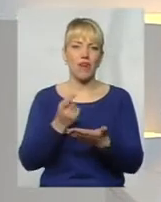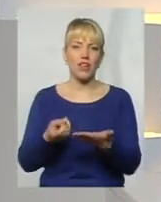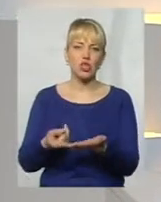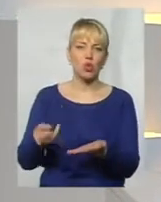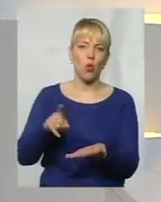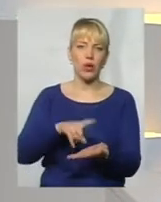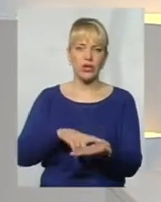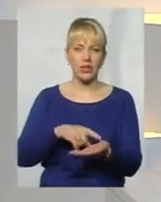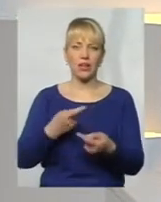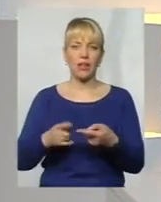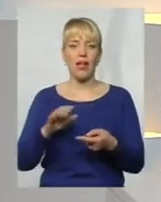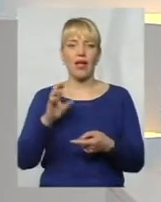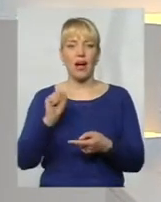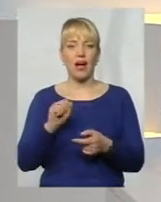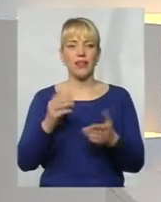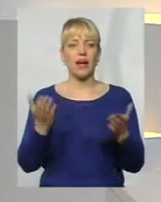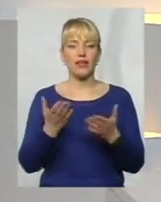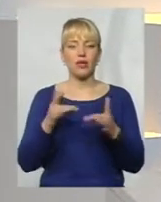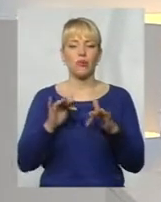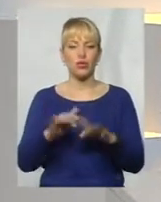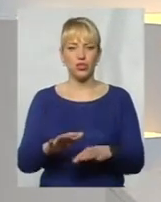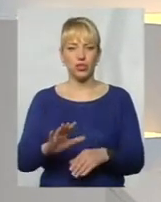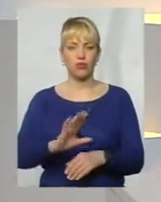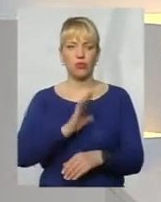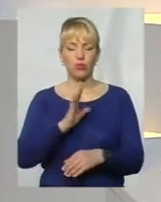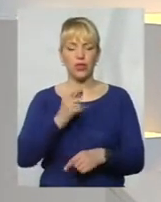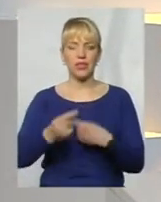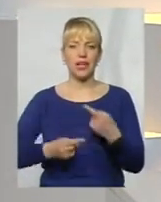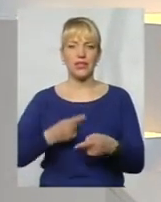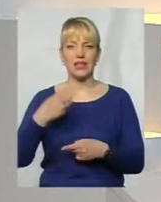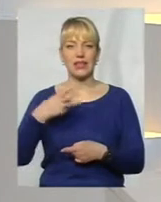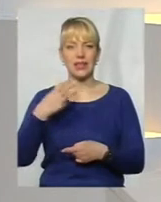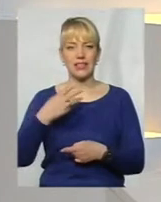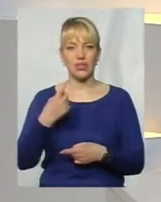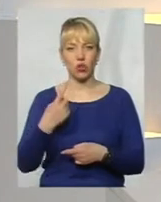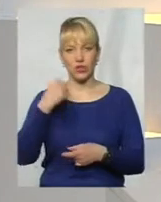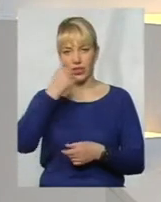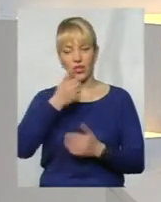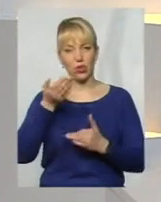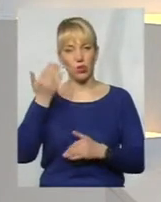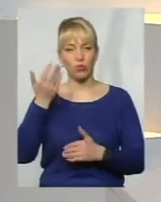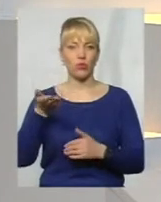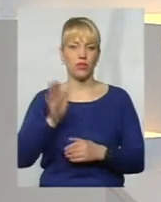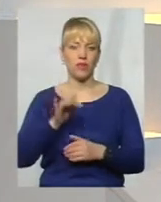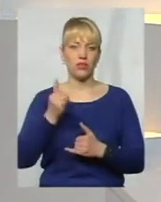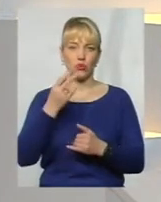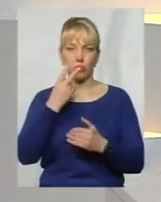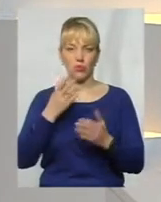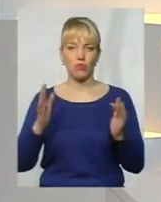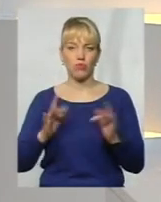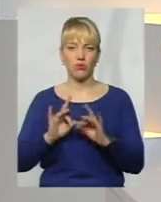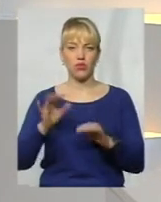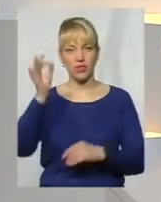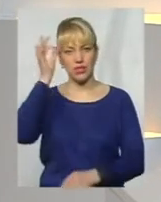мали наслідки 31 рік тому, давайте зараз подивимося у сюжеті і